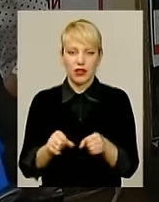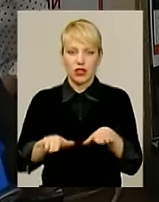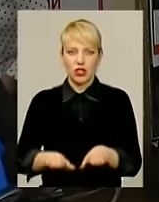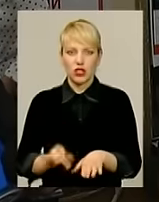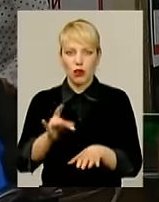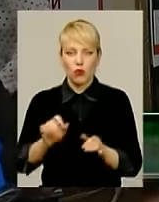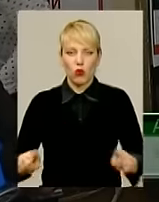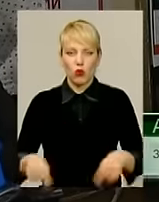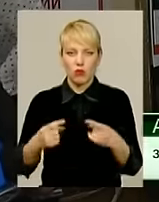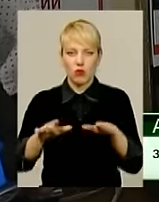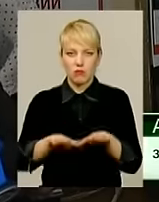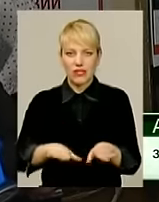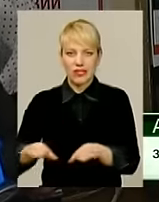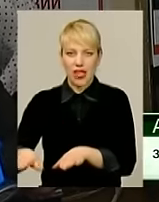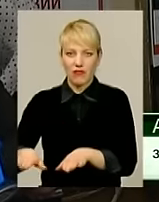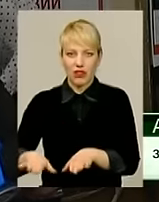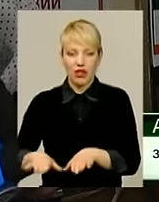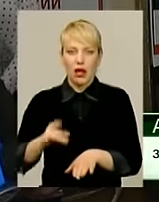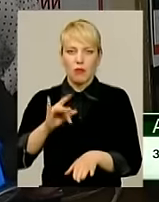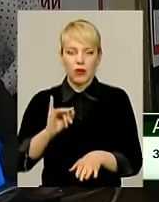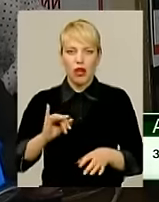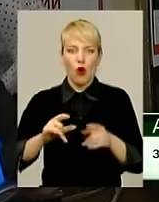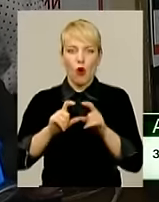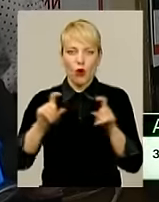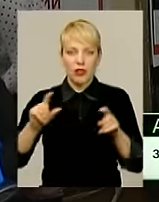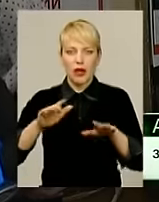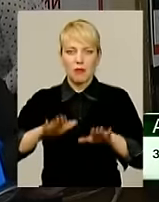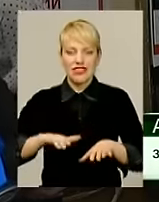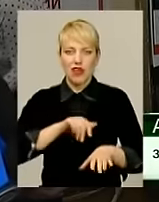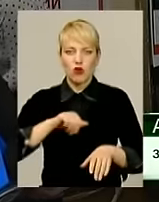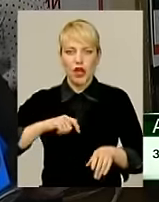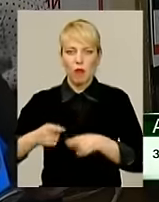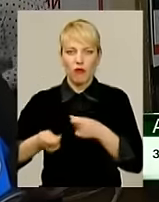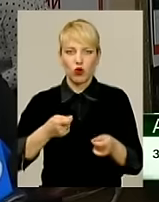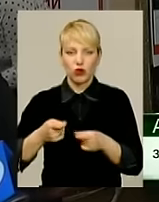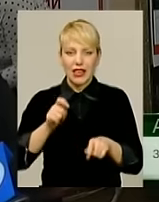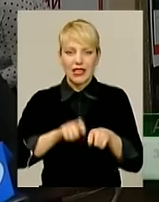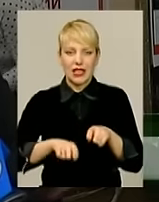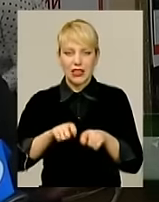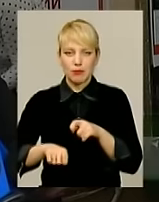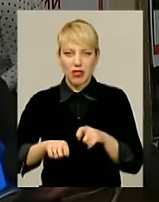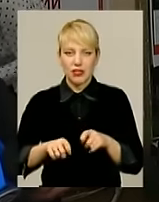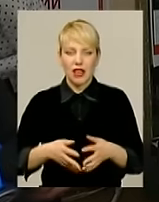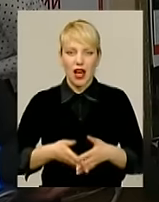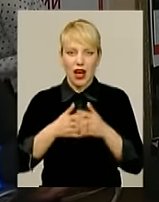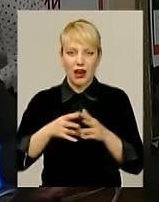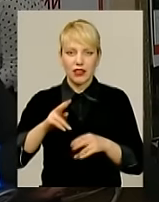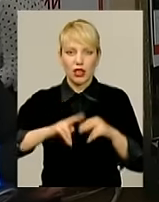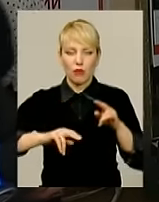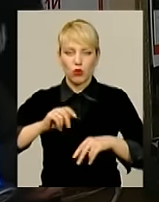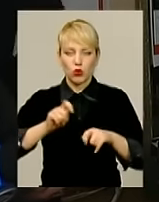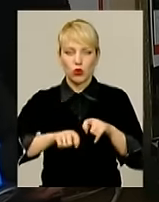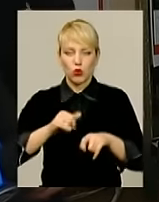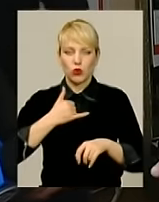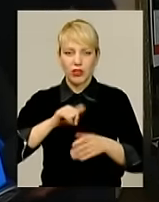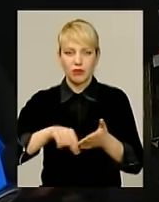про утворення місцевих, при органах місцевого самоврядування, інспекції архібутконтролю. І в нас в місті вона буде